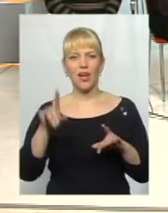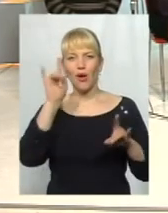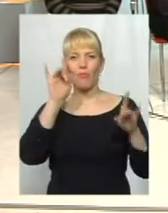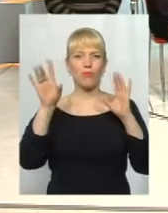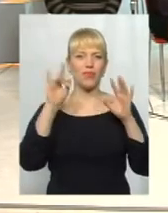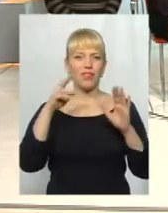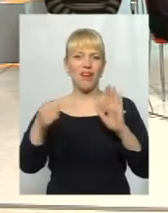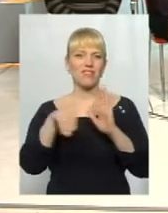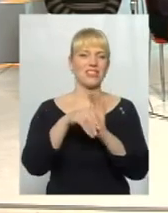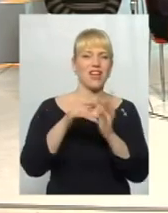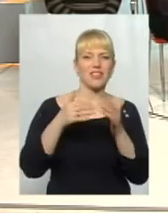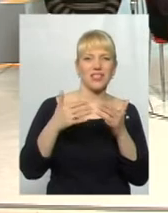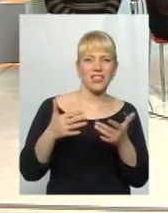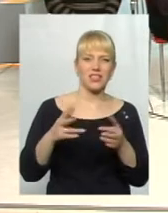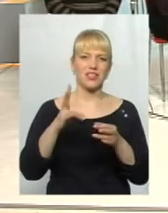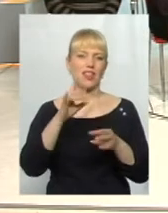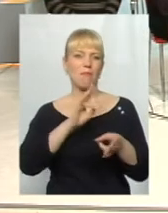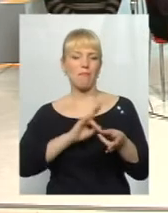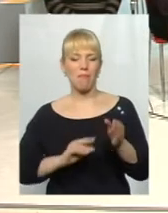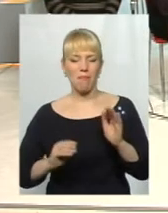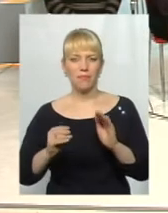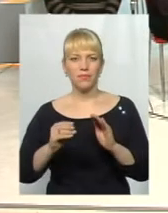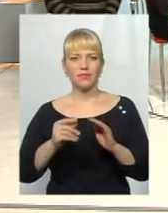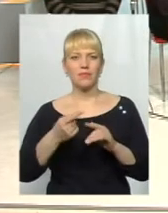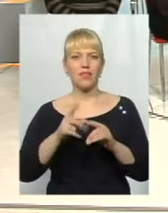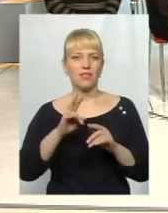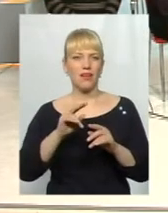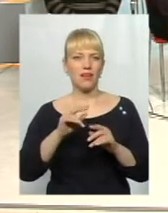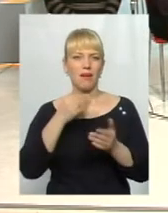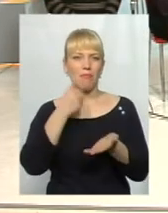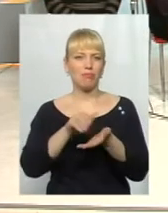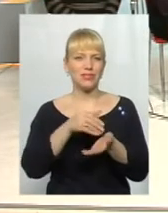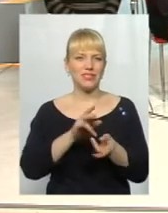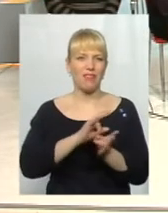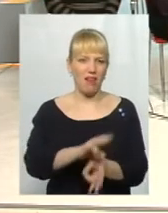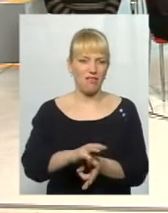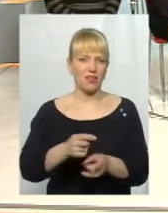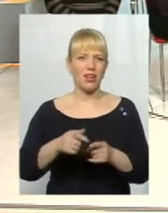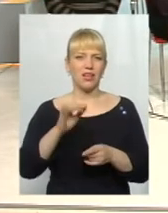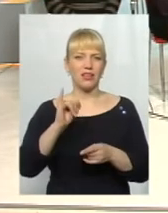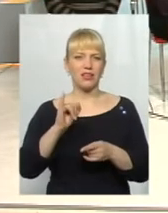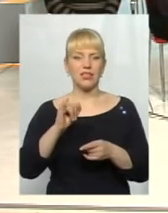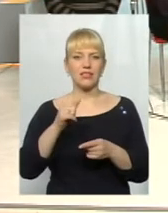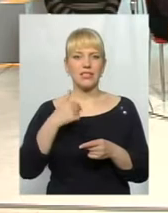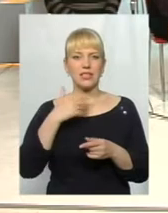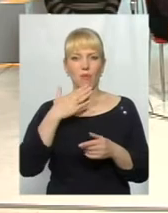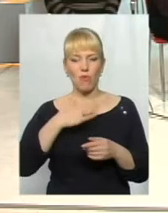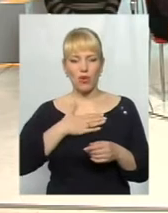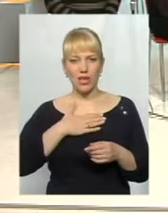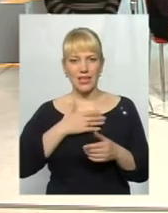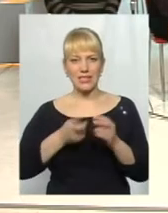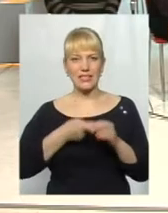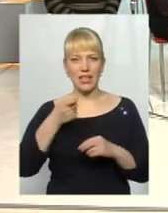взятки грізних там, на підстави і так далі. Тим паче, що по обл паливу за моєю заяву